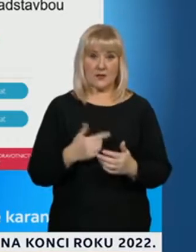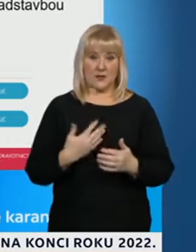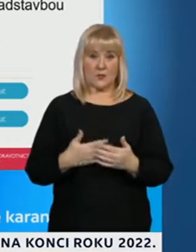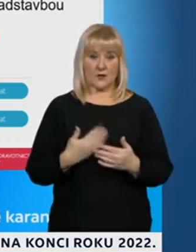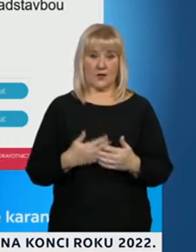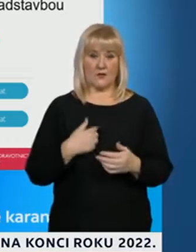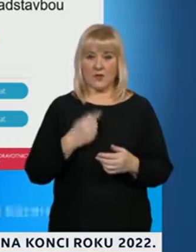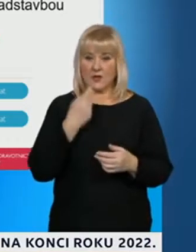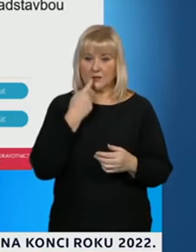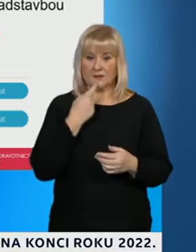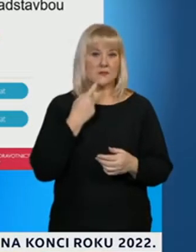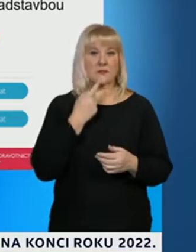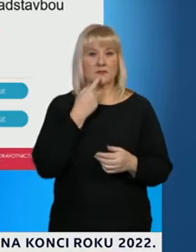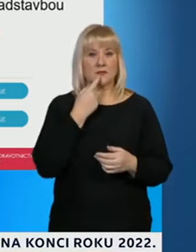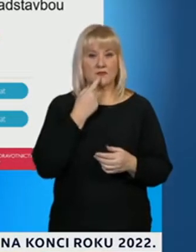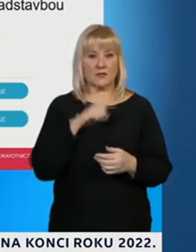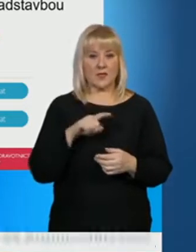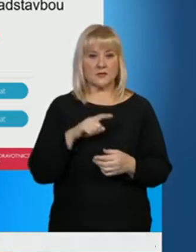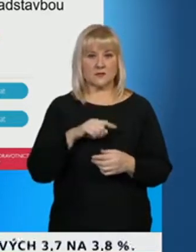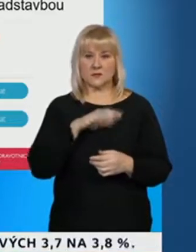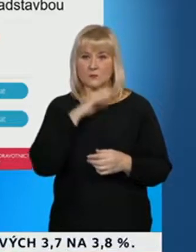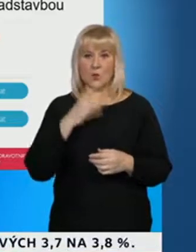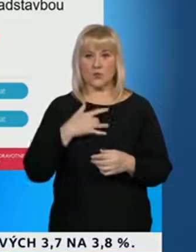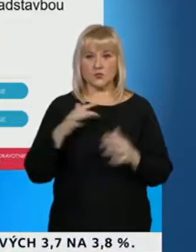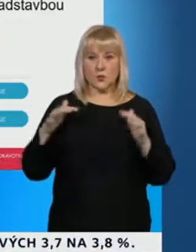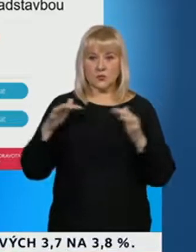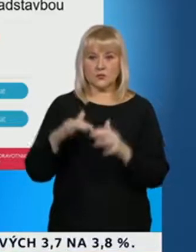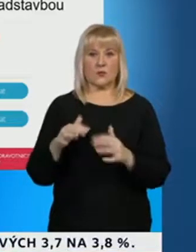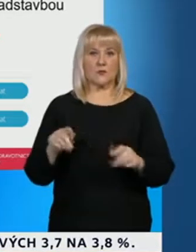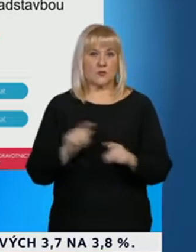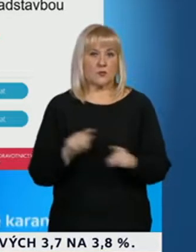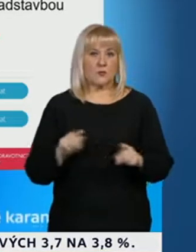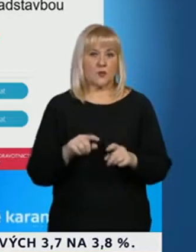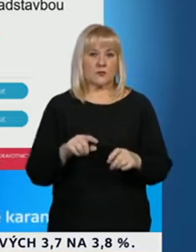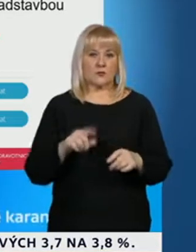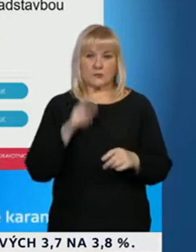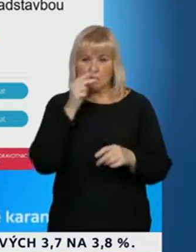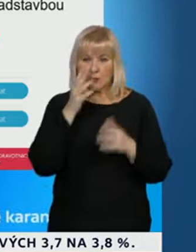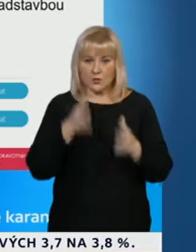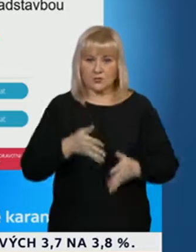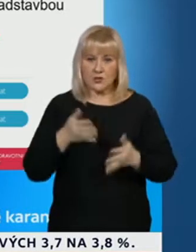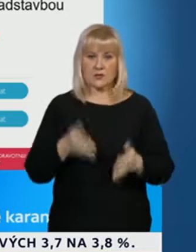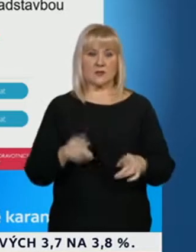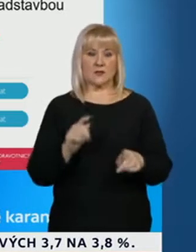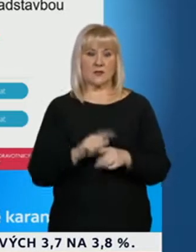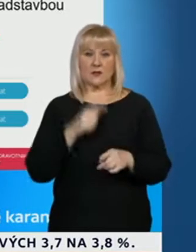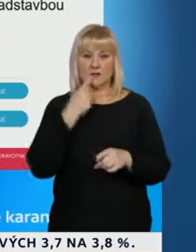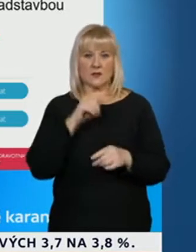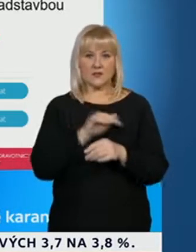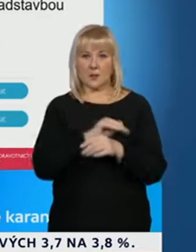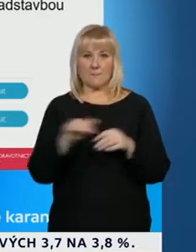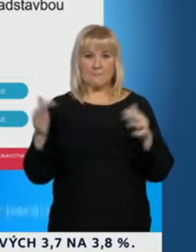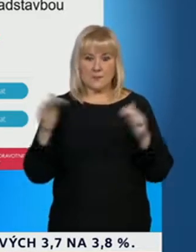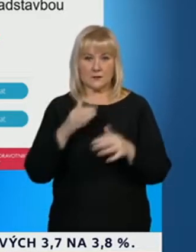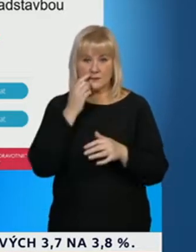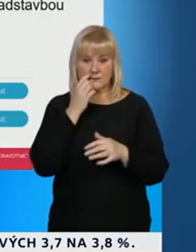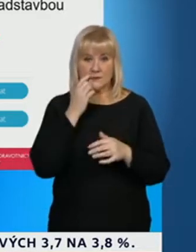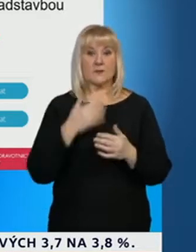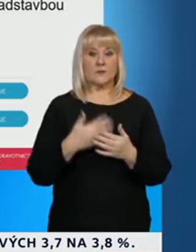předejít k umulaci osob i v nepřízní počasí a zabezpečení plynulého průchodu v rámci odběrových center.